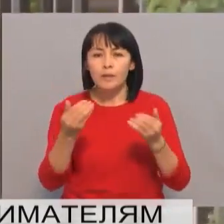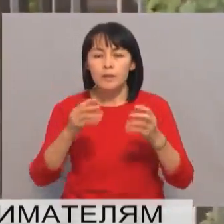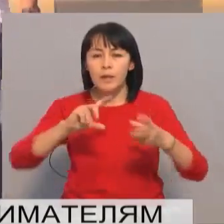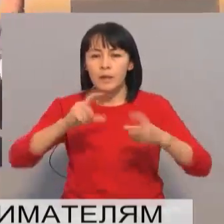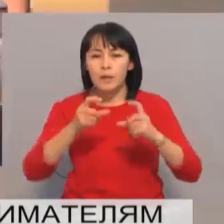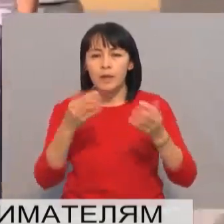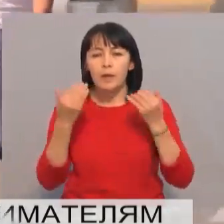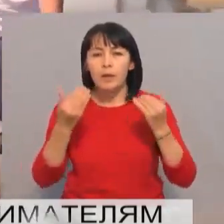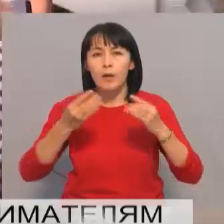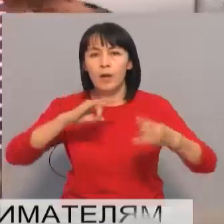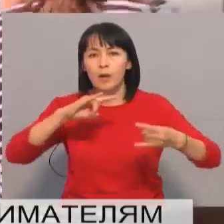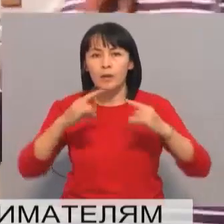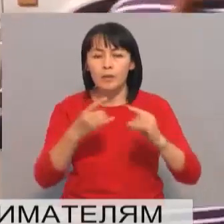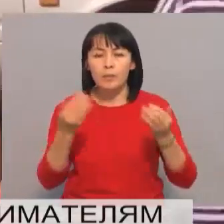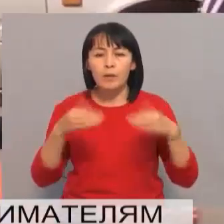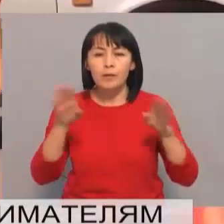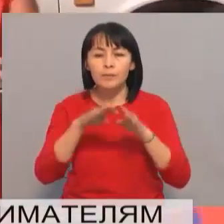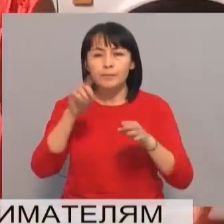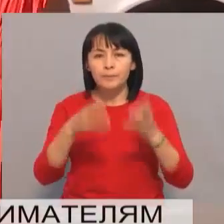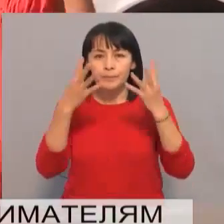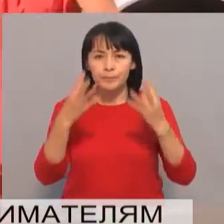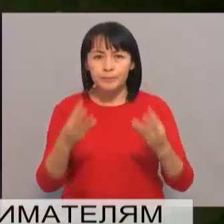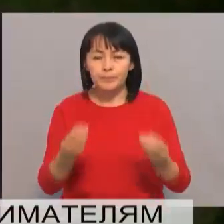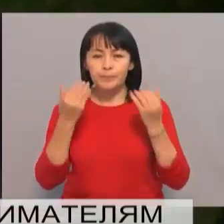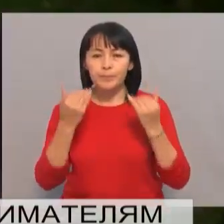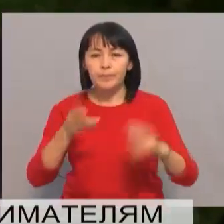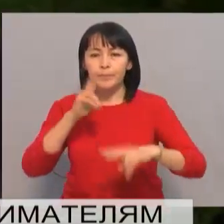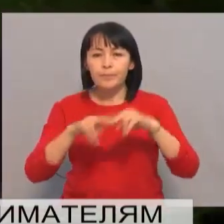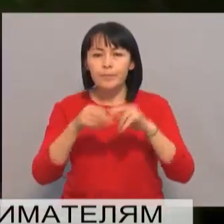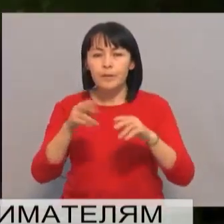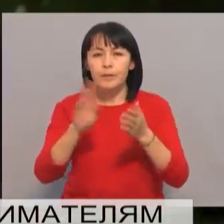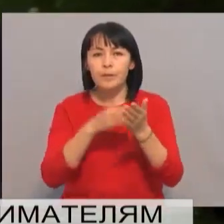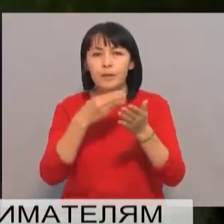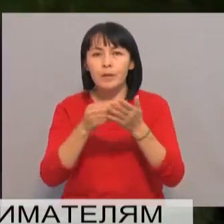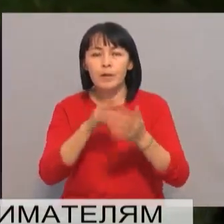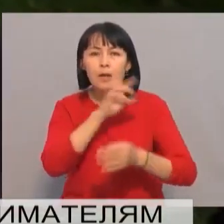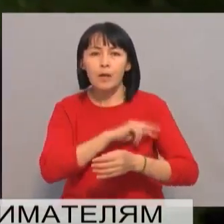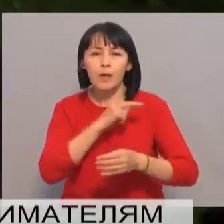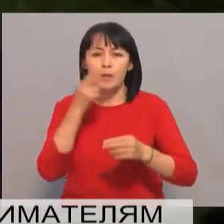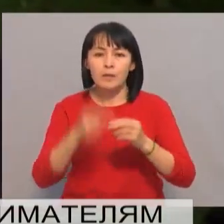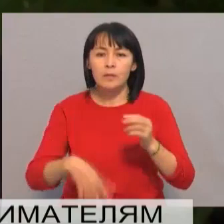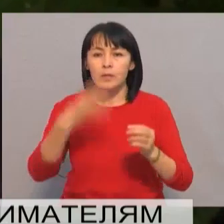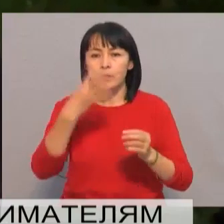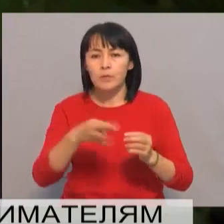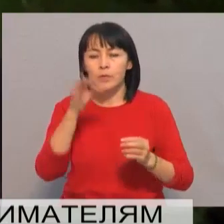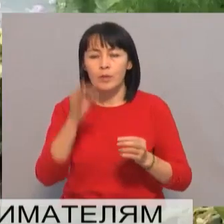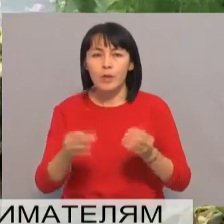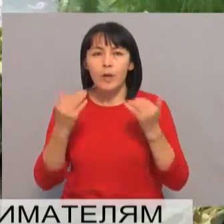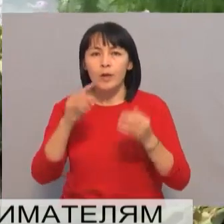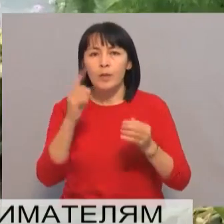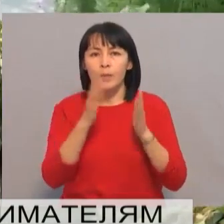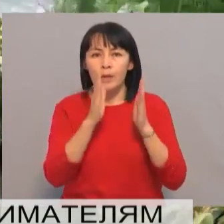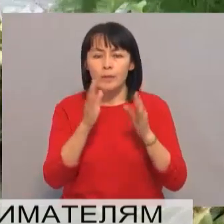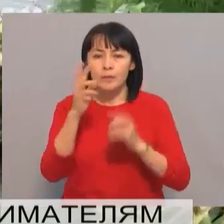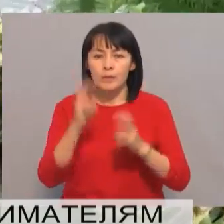производству керамогранита. На сегодняшний день строительно-монтажные работы завершены на 40%. Первый